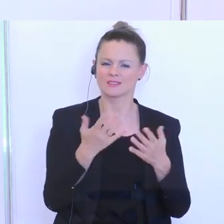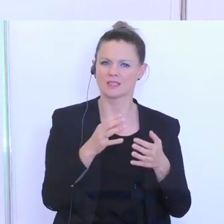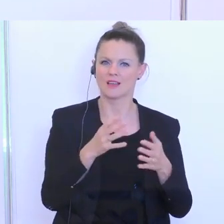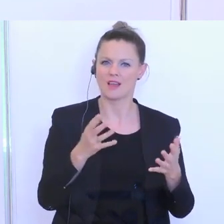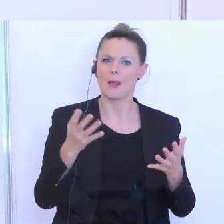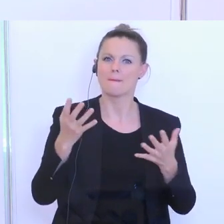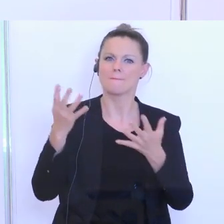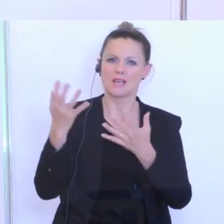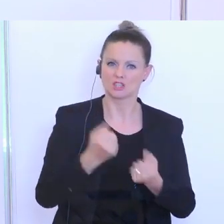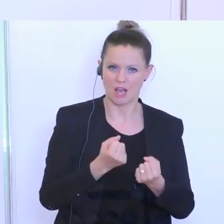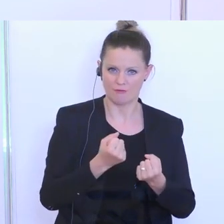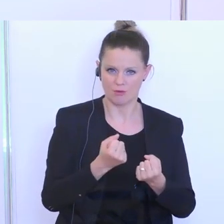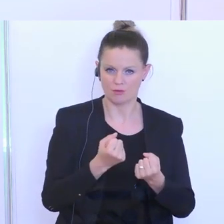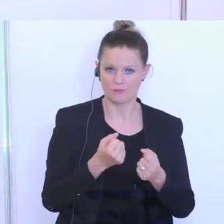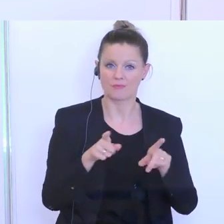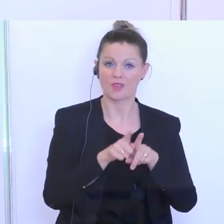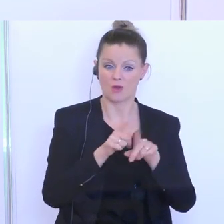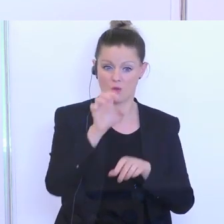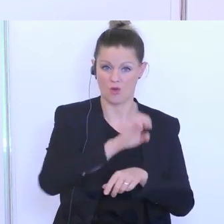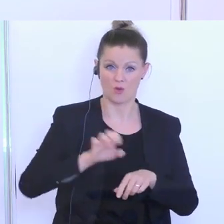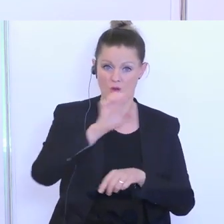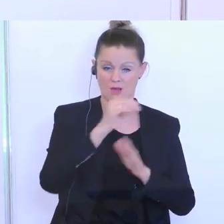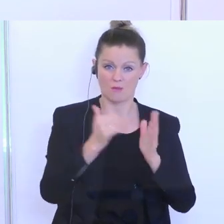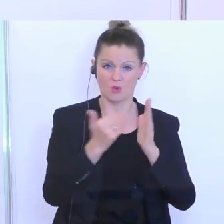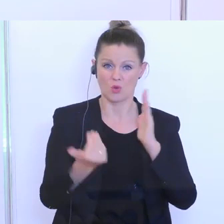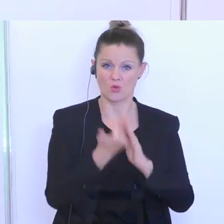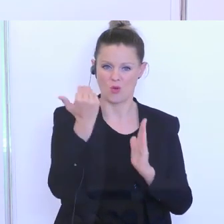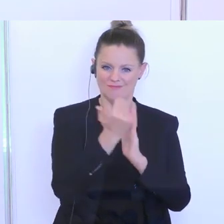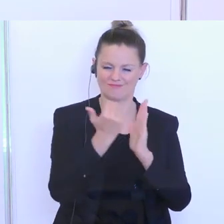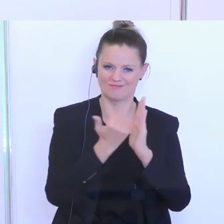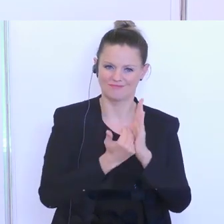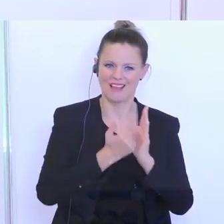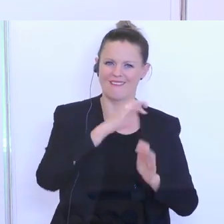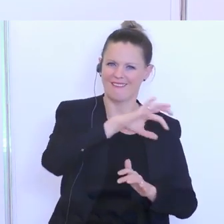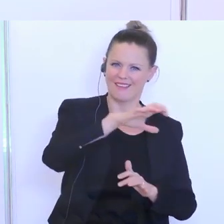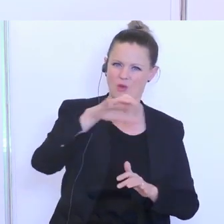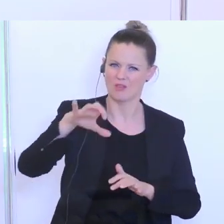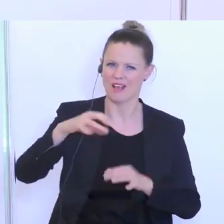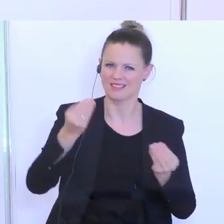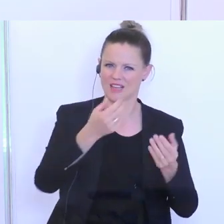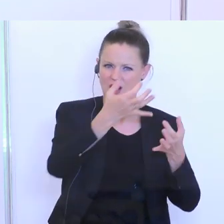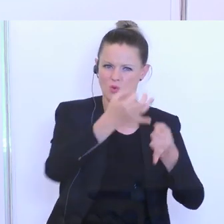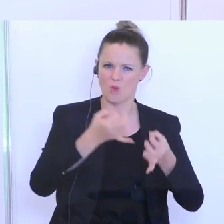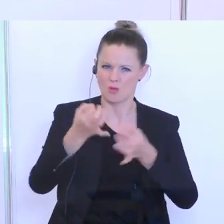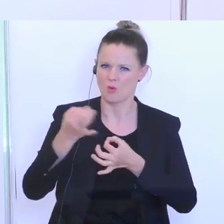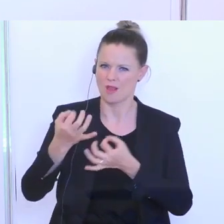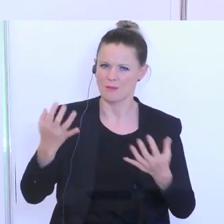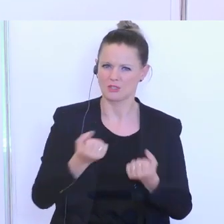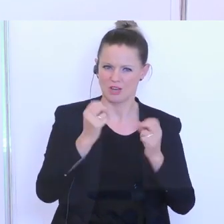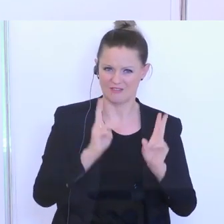der Beschaffung zu überlegen, ob nicht Europa neue Regeln braucht, um lokaler beschaffen zu können innerhalb Europas.